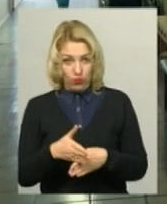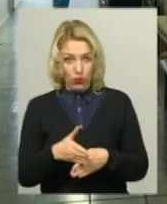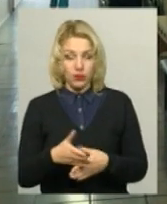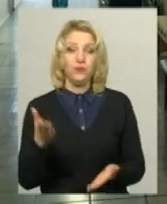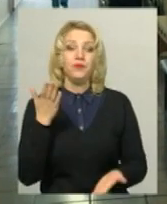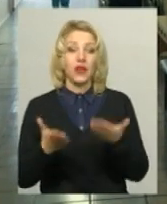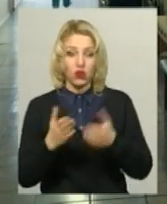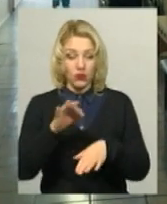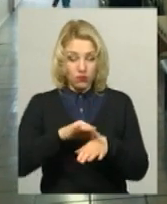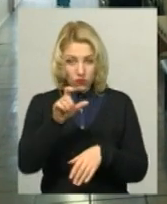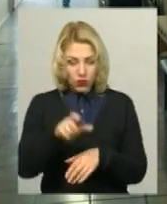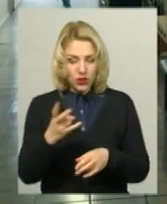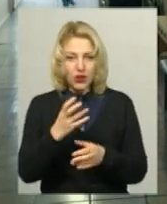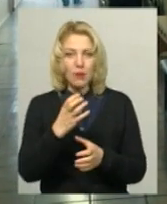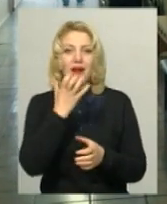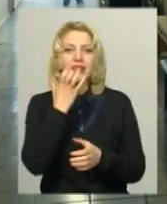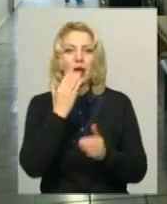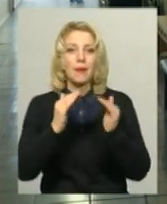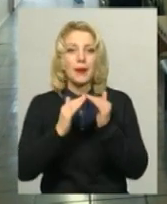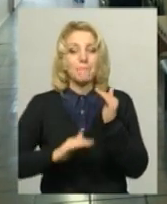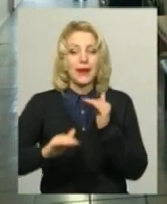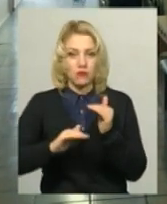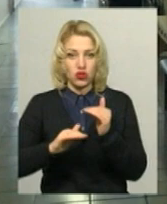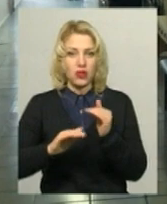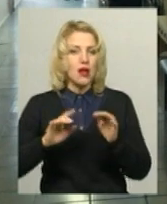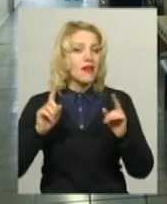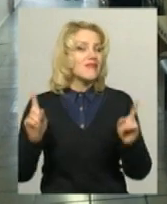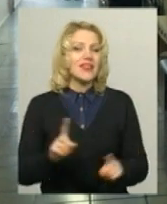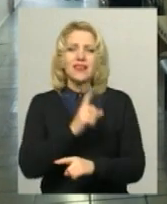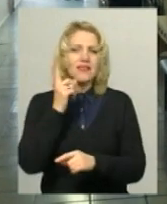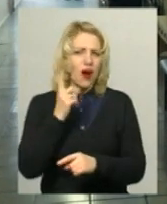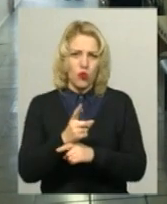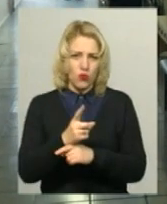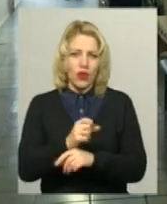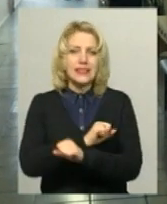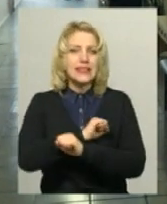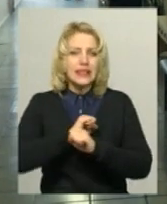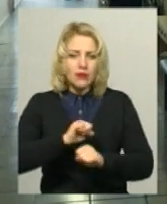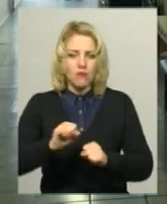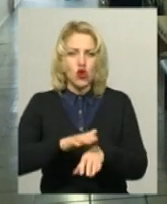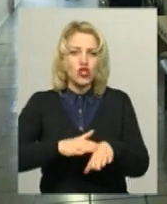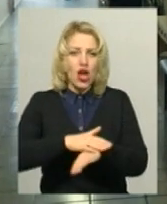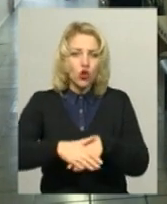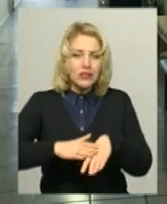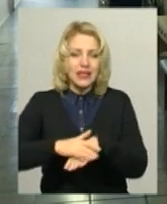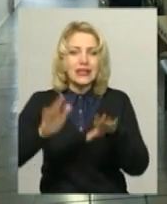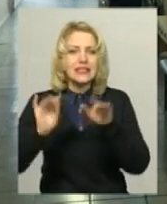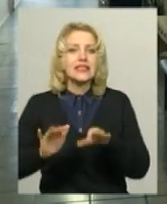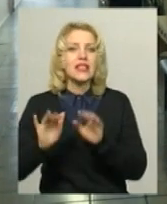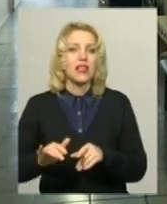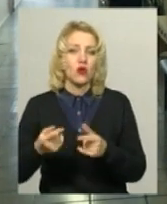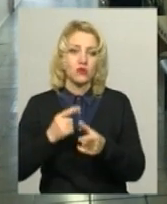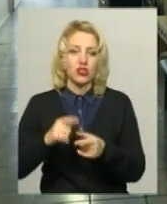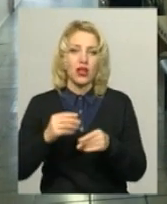потрібно помістити в тепле приміщення. Ні в якому разі не розтирати снігом або давати